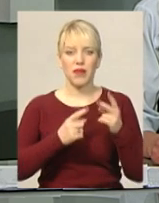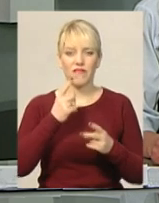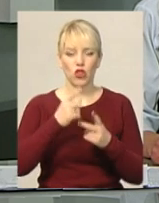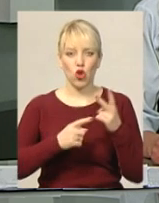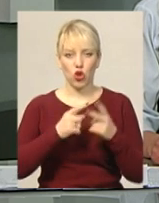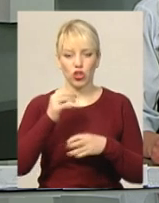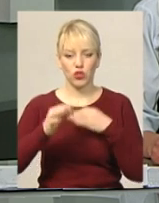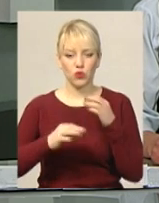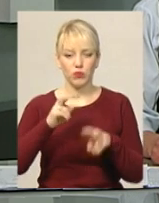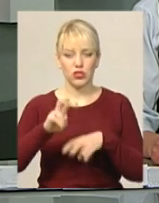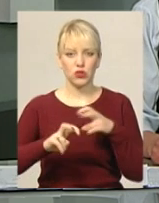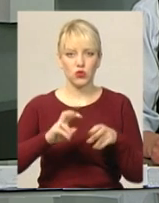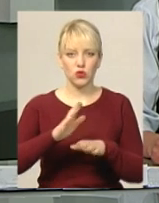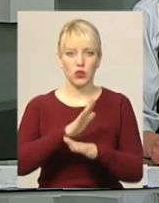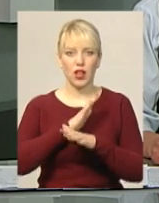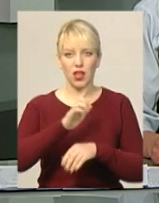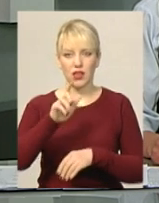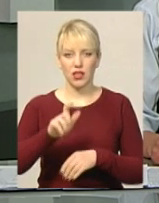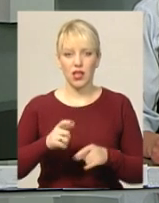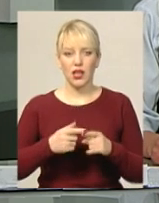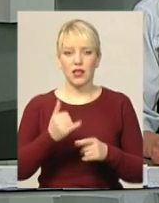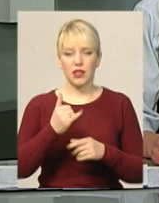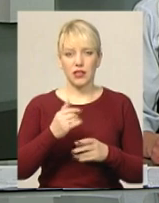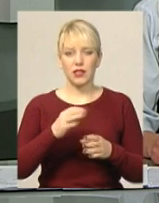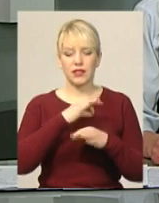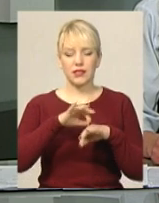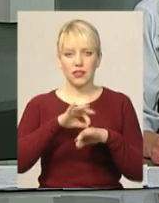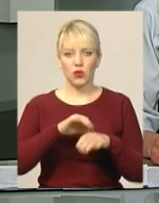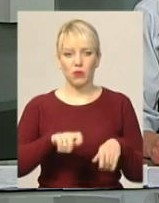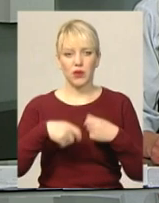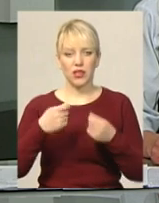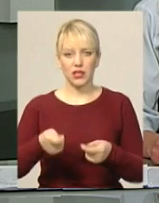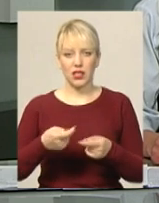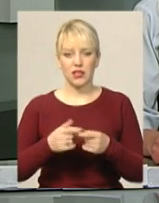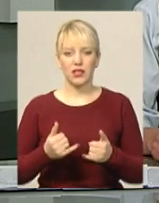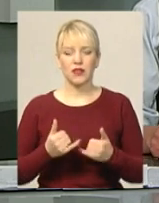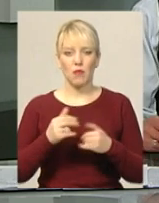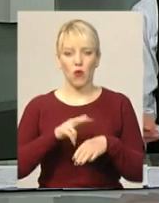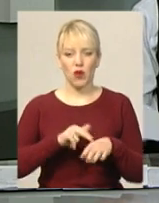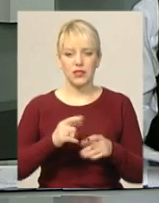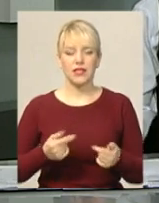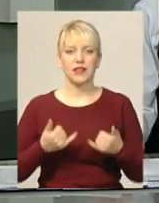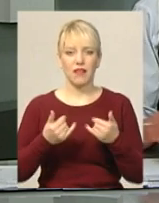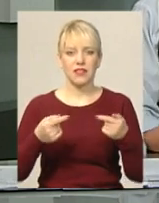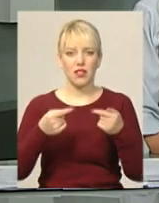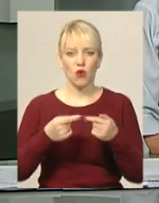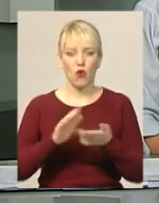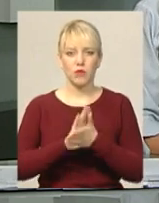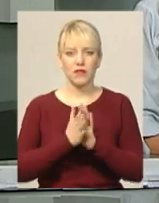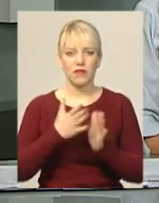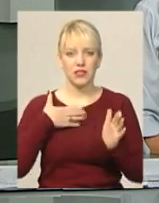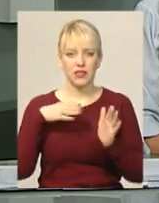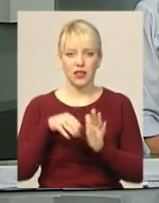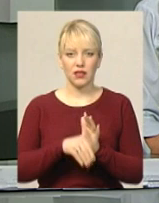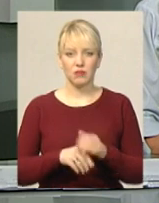водойми охолоджувача у Нетішині Тіло рибалки передали працівникам поліції для встановлення обставин загибелі Жителі